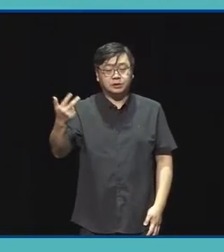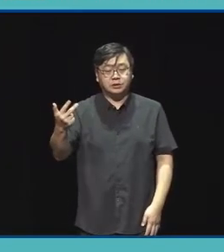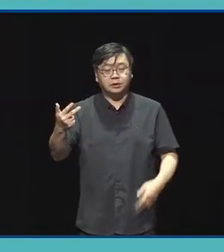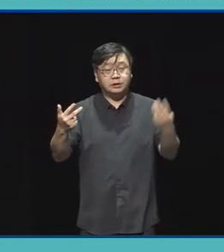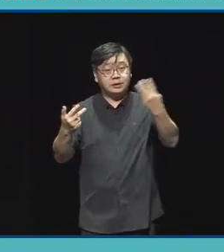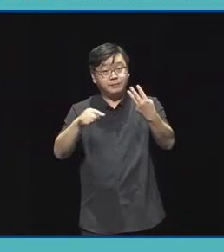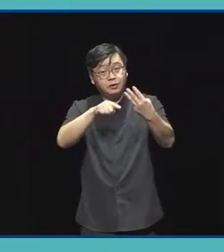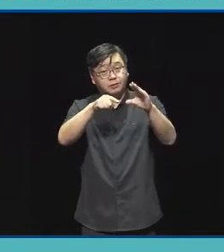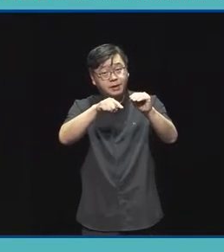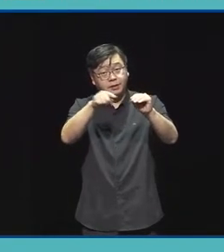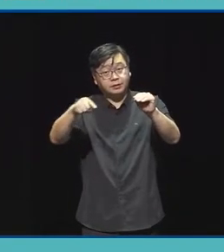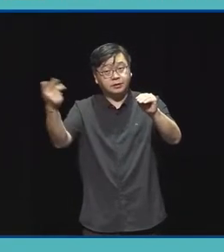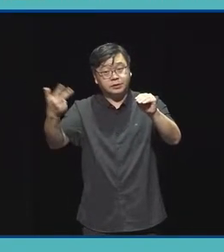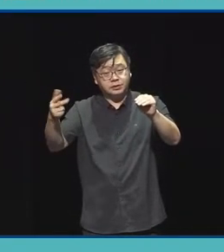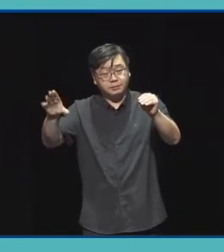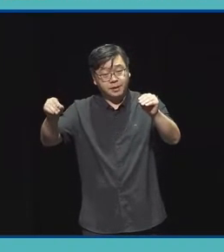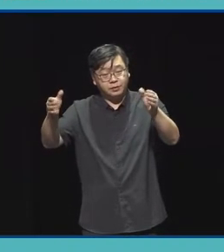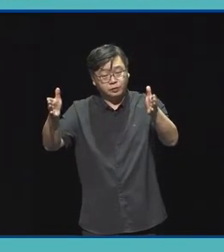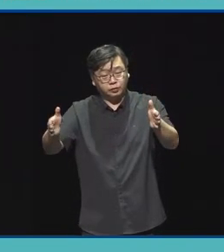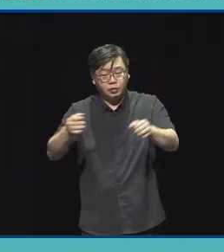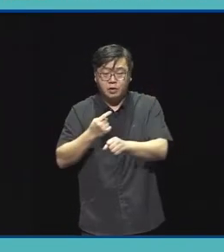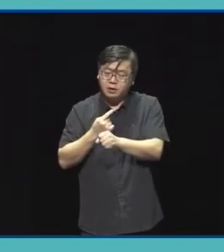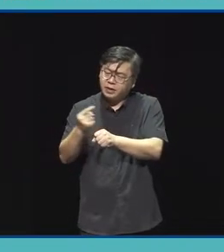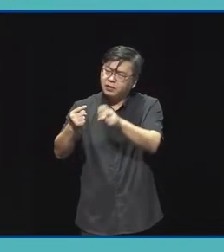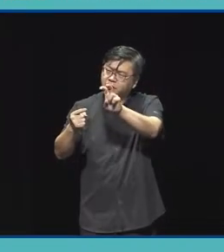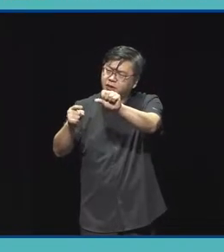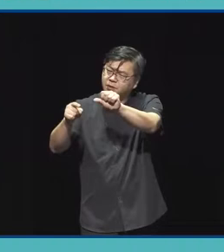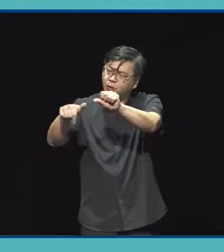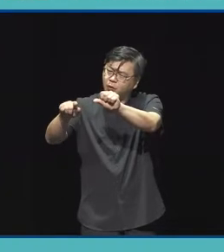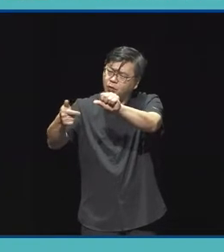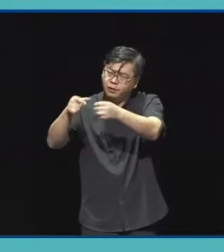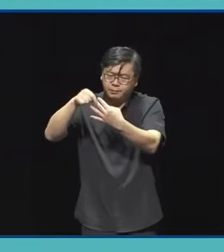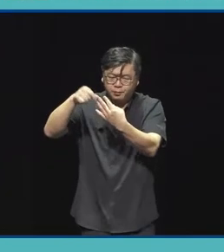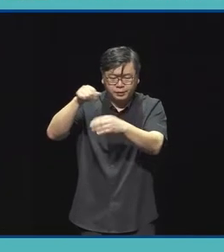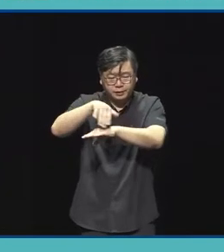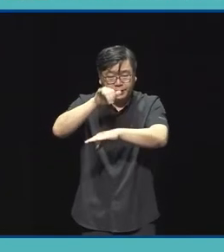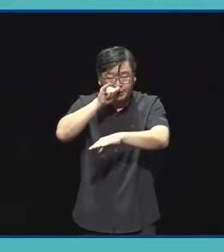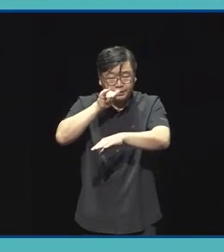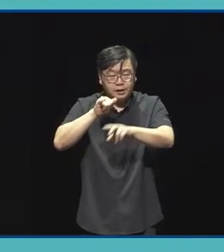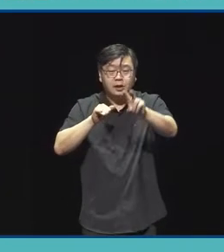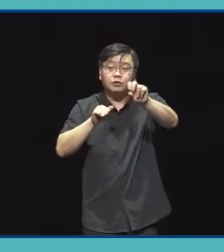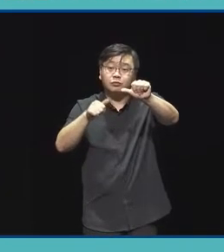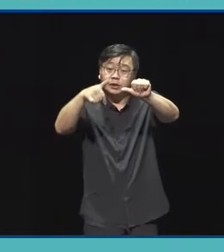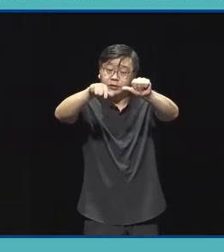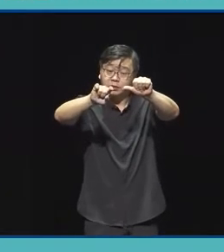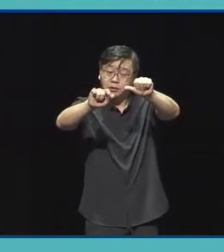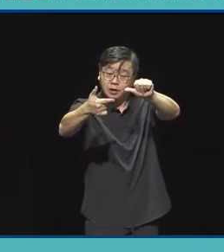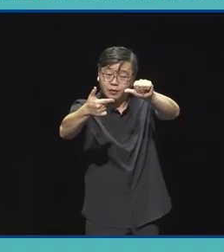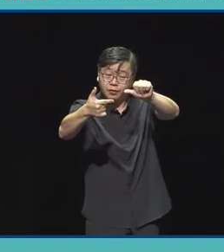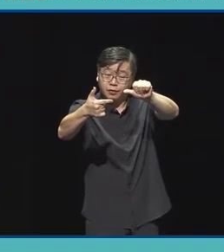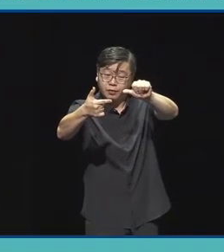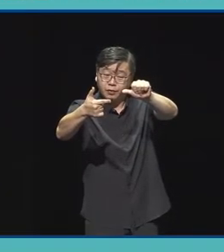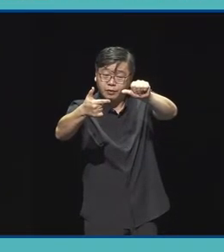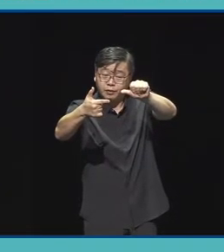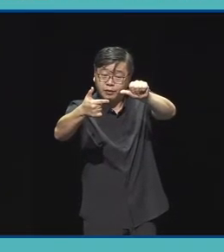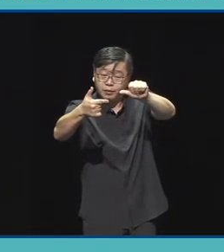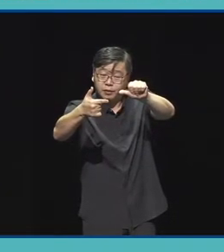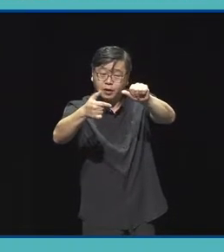내년 사업에는 약 25건 정도를 선정할 예정인데 이 25건에는 22년 선정작